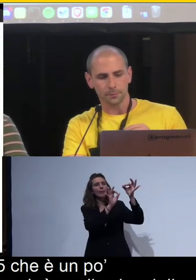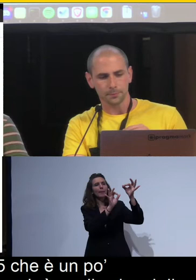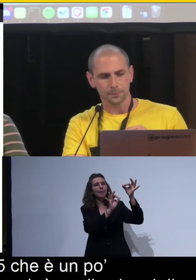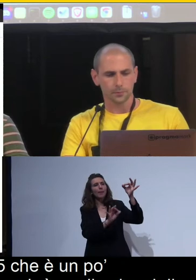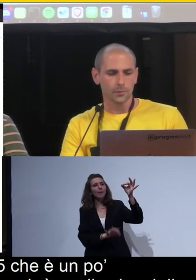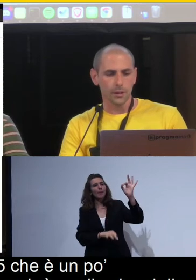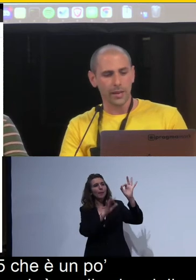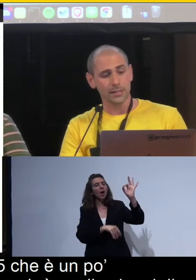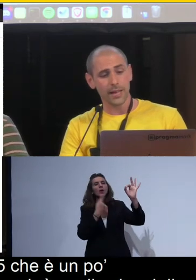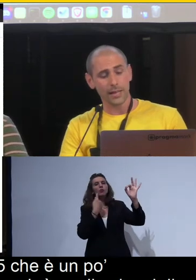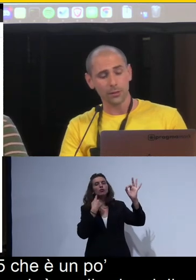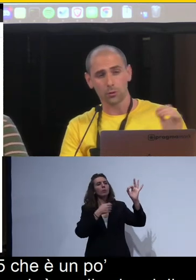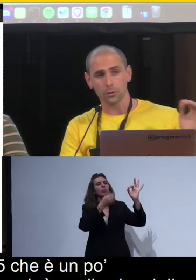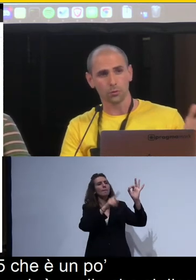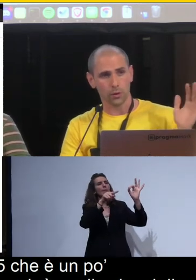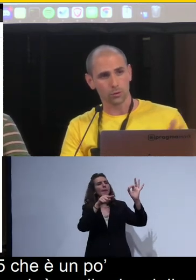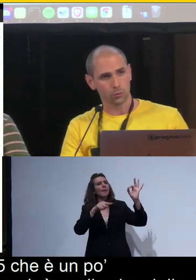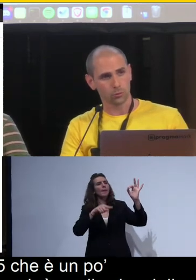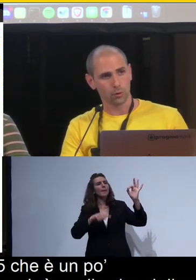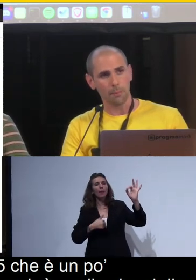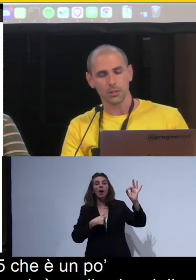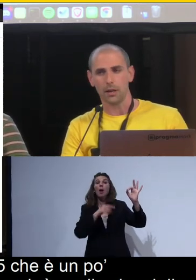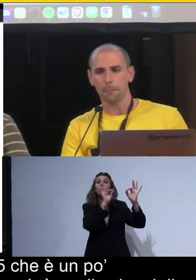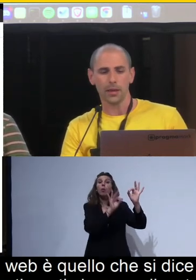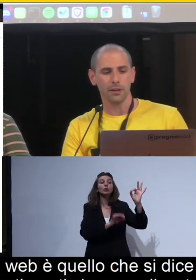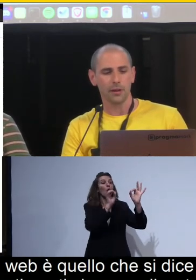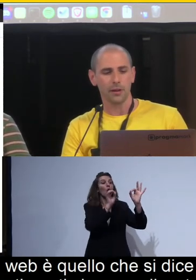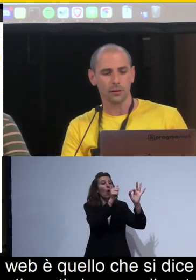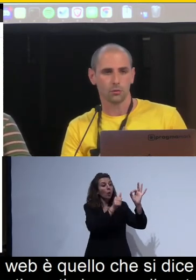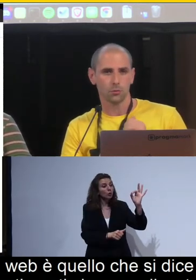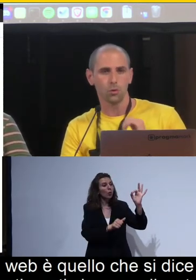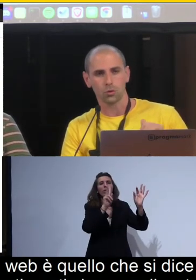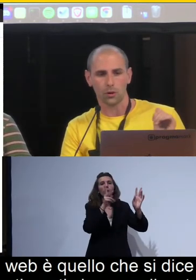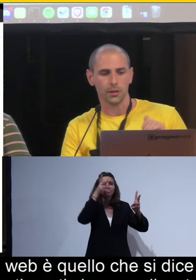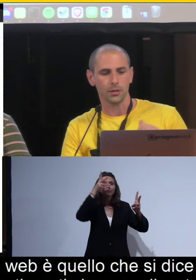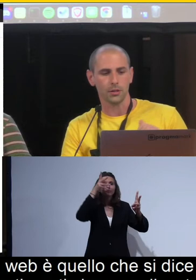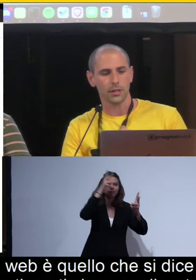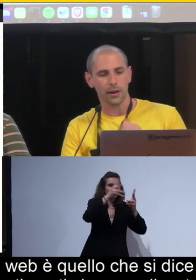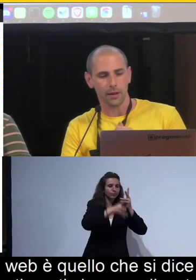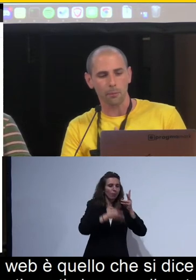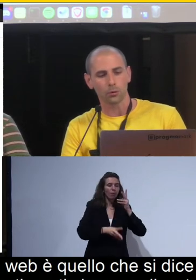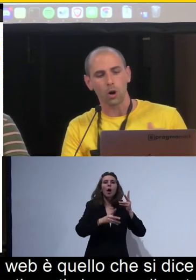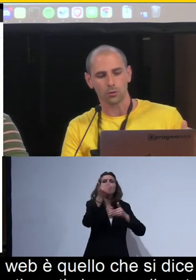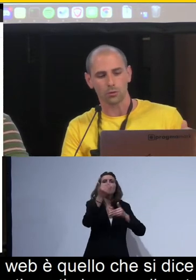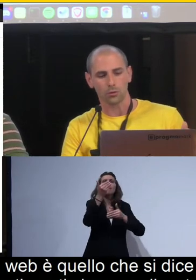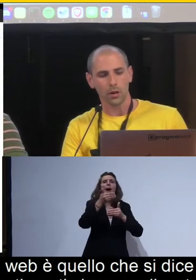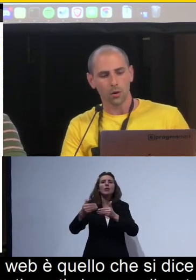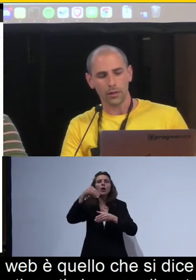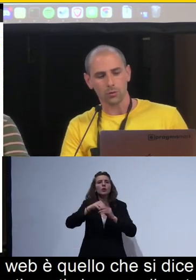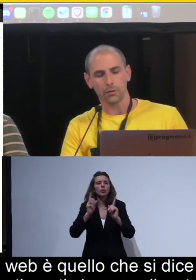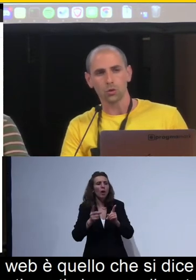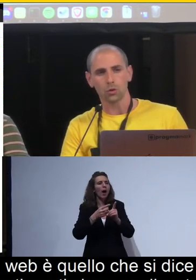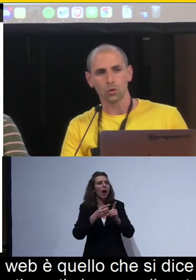punti viene analizzato il contenuto e la struttura della pagina e viene fatto uno score. In generale è molto comodo